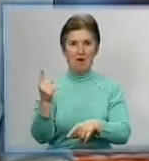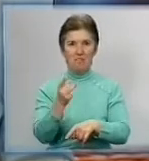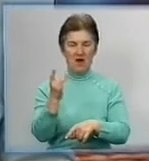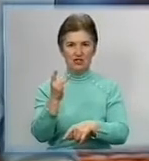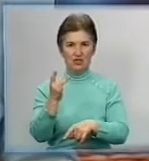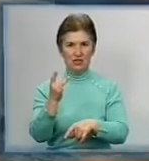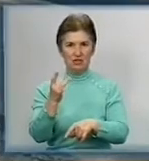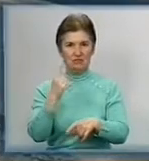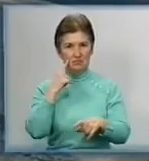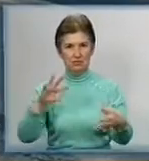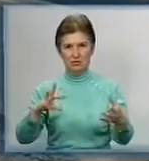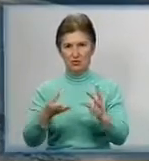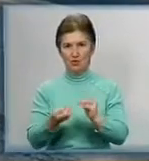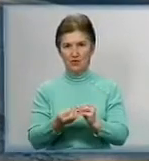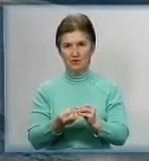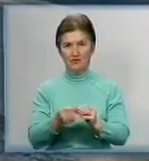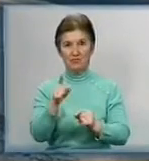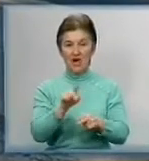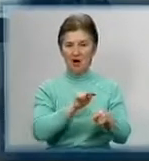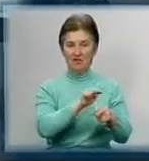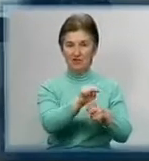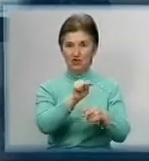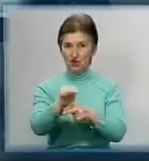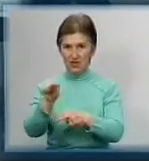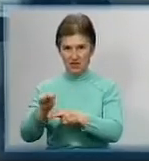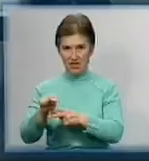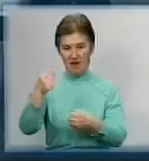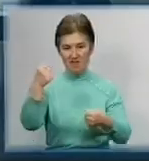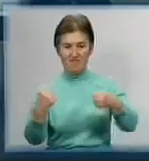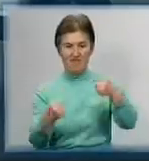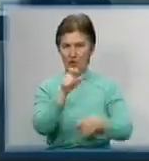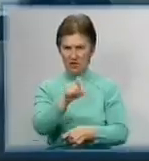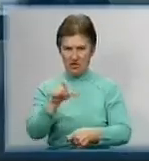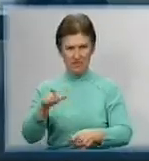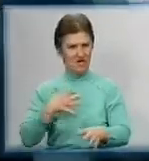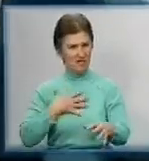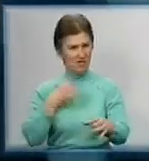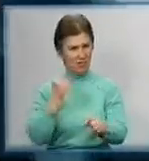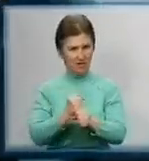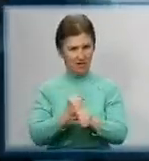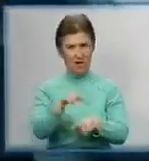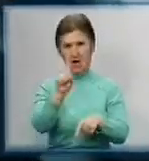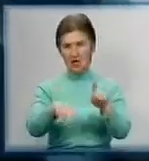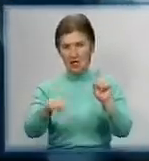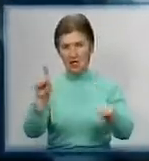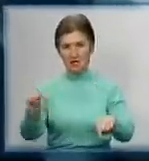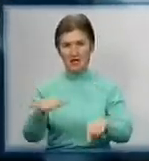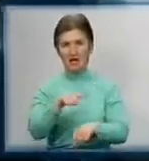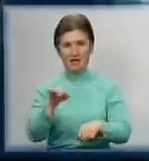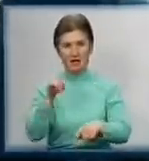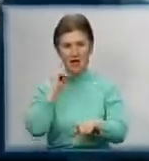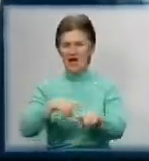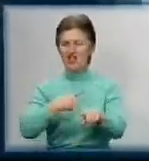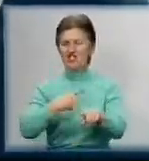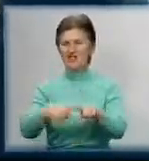Примак. Вчити водії в дисципліні на дорозі даїшники взялися з самого ранку. Декілька дорожньо-патрульних екіпажів супроводжували швидку,